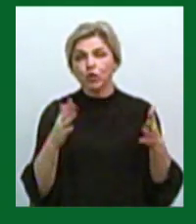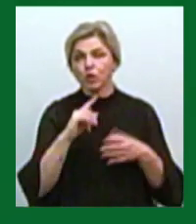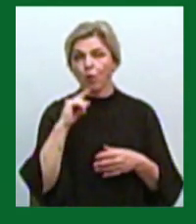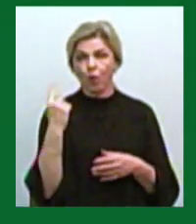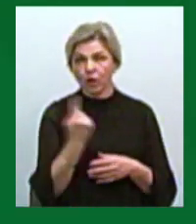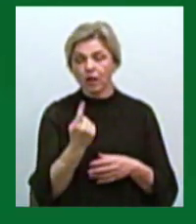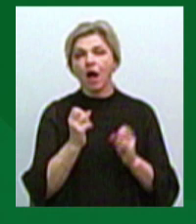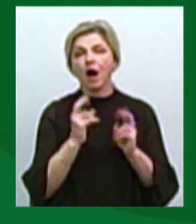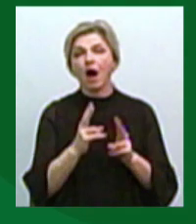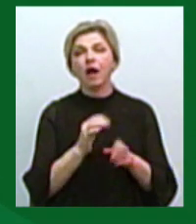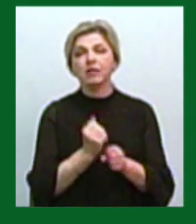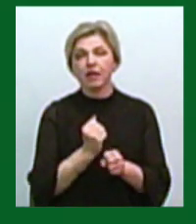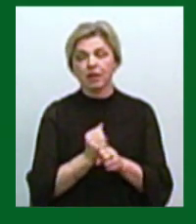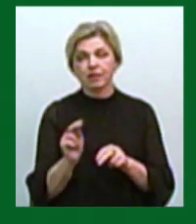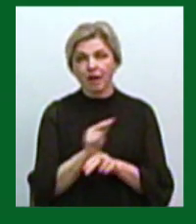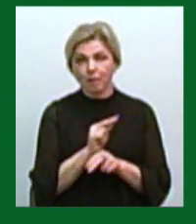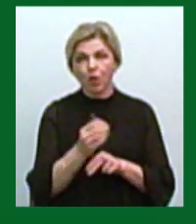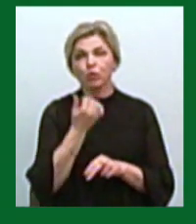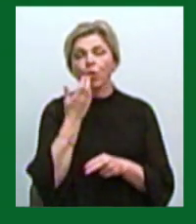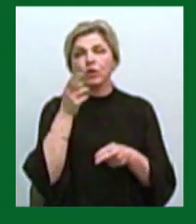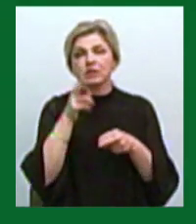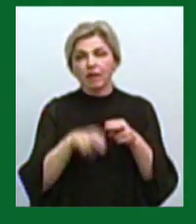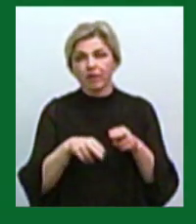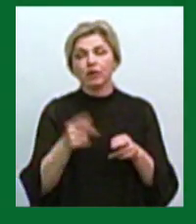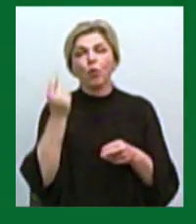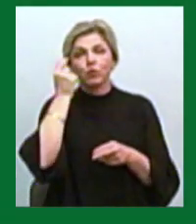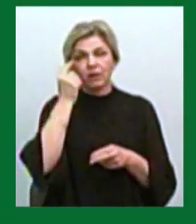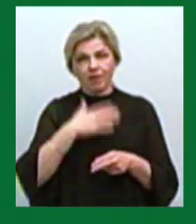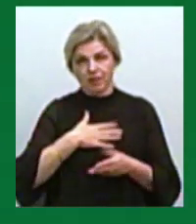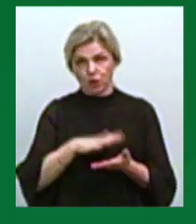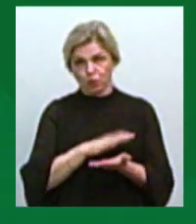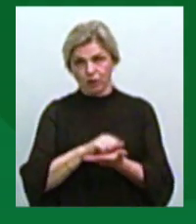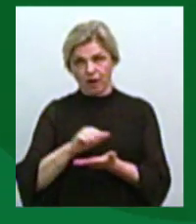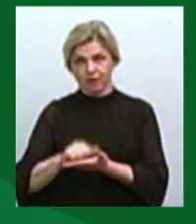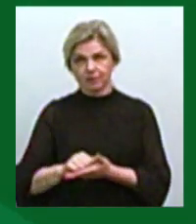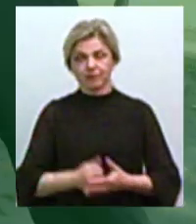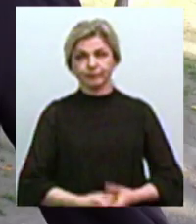виконують ремонтні роботи та коли завершать,'ясовували кореспонденти Суспільного.